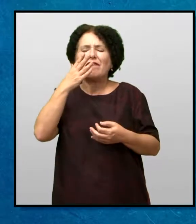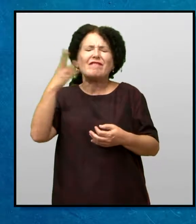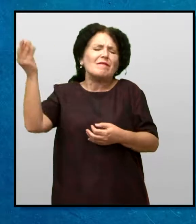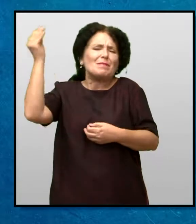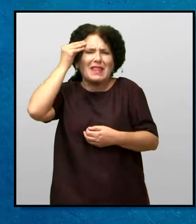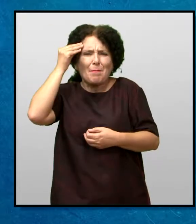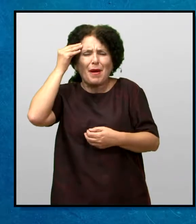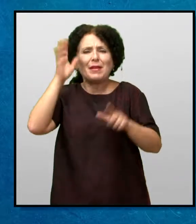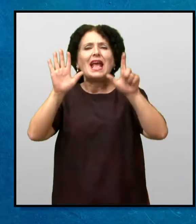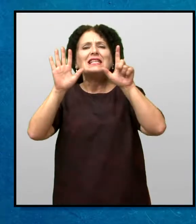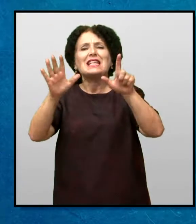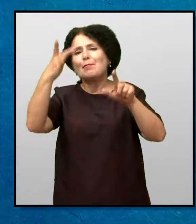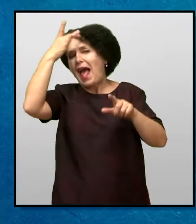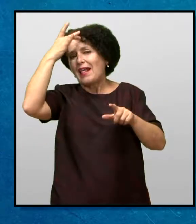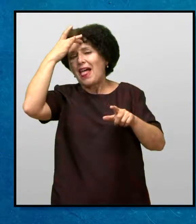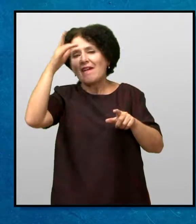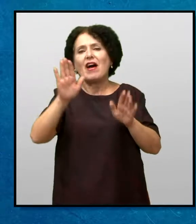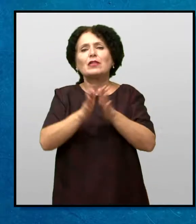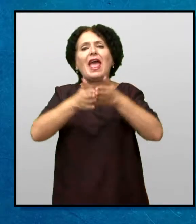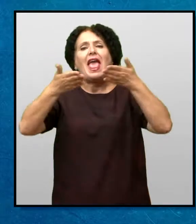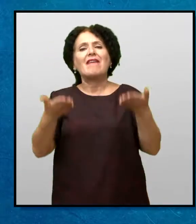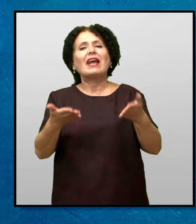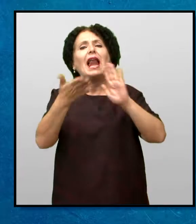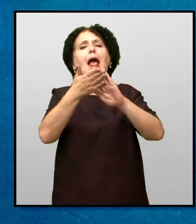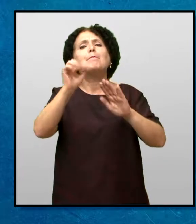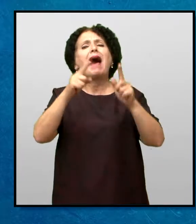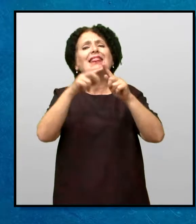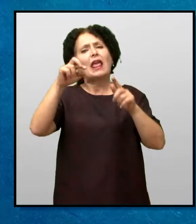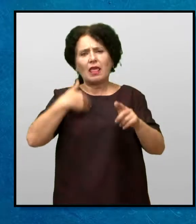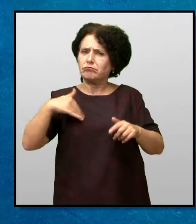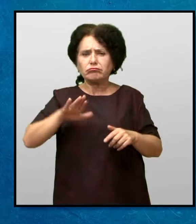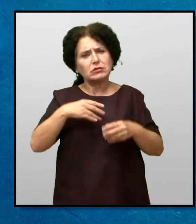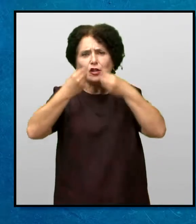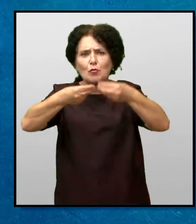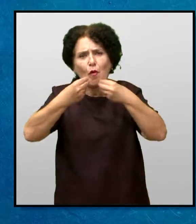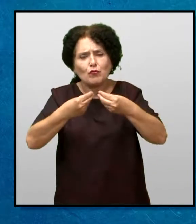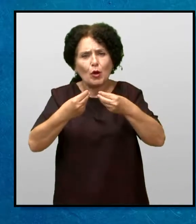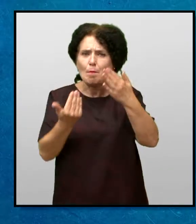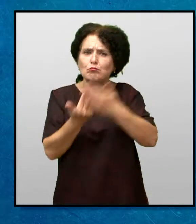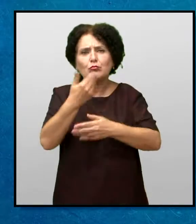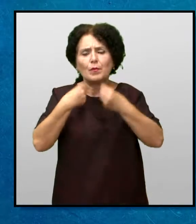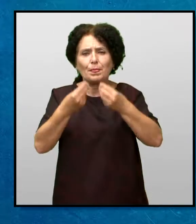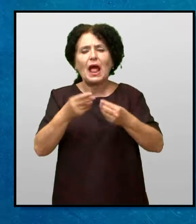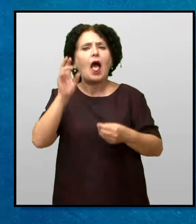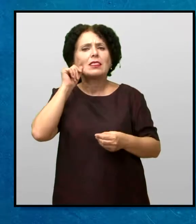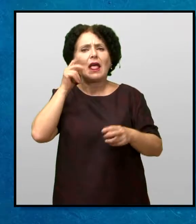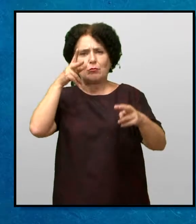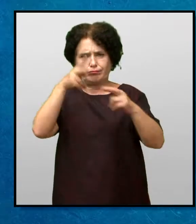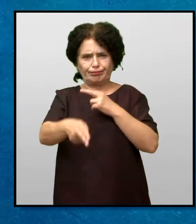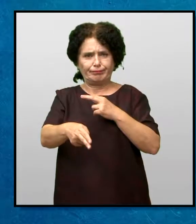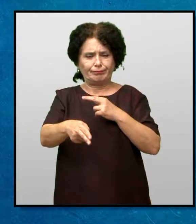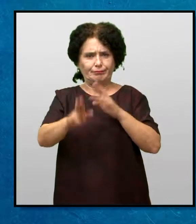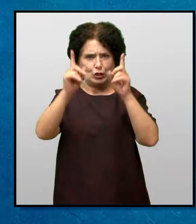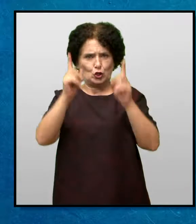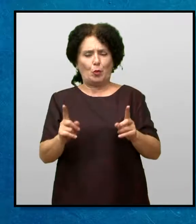учев на памет целата седма глава од Евангелието според Матеа Ако сакаш ките ја повторам Татко ја